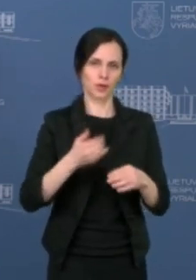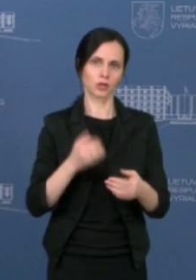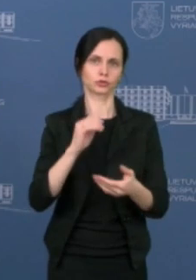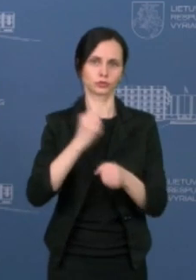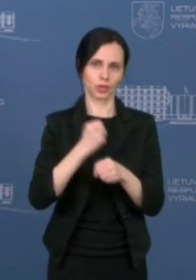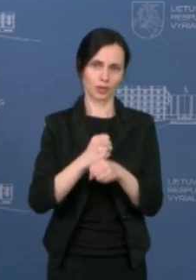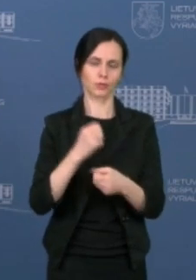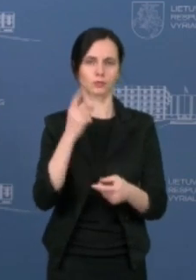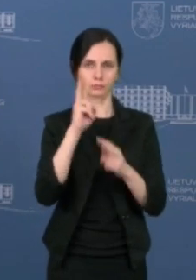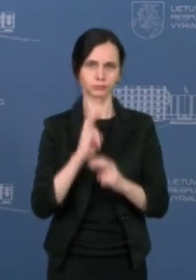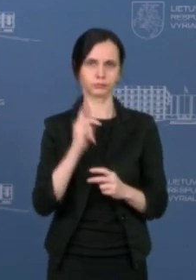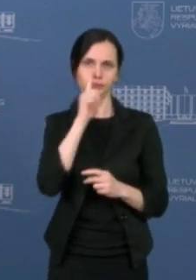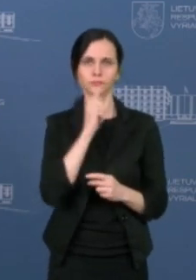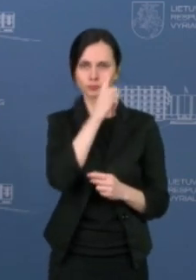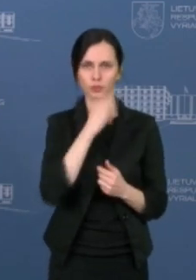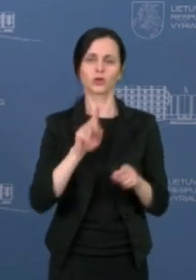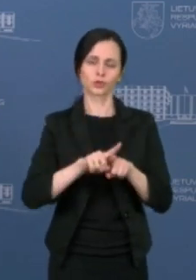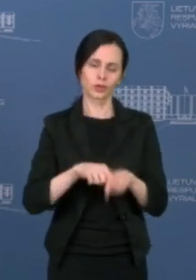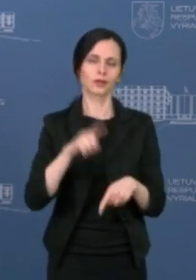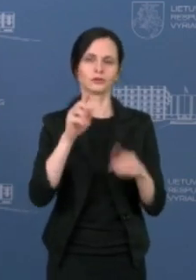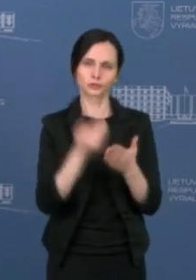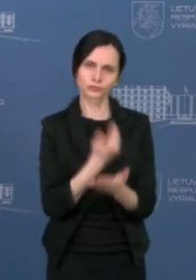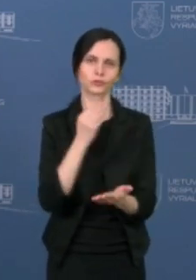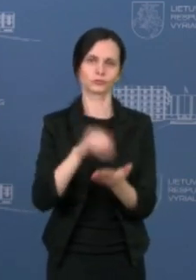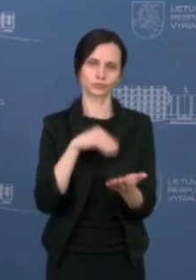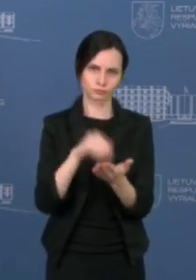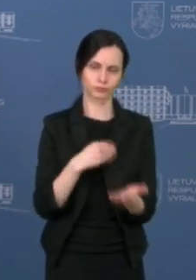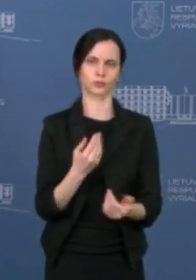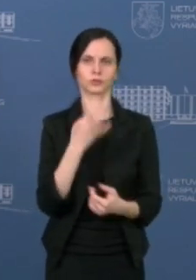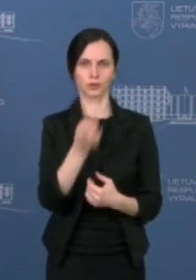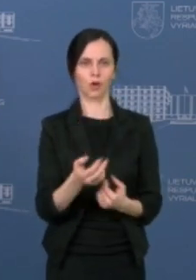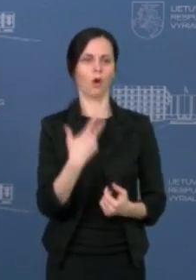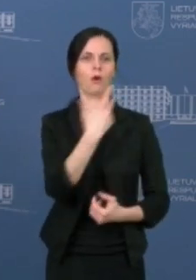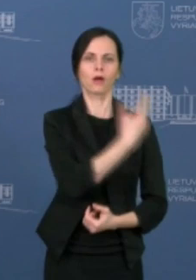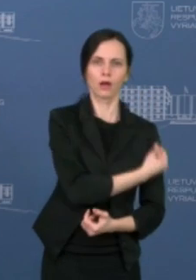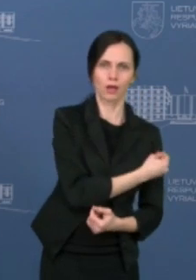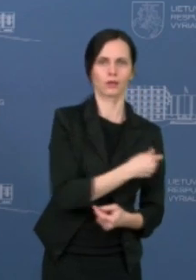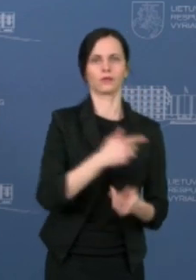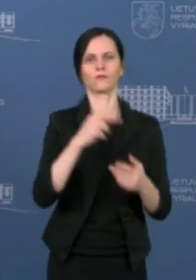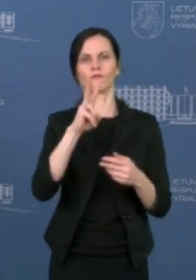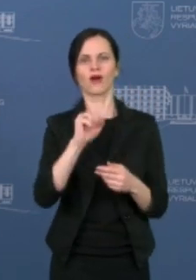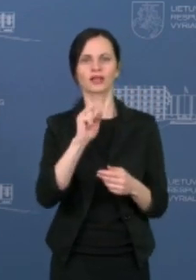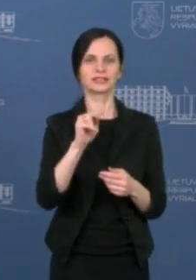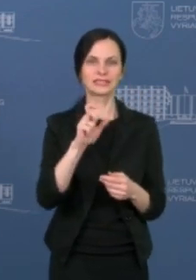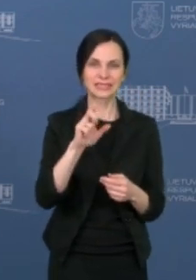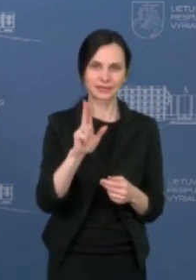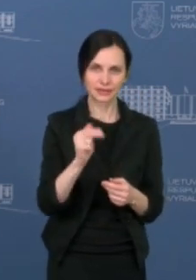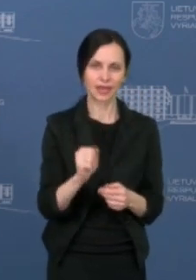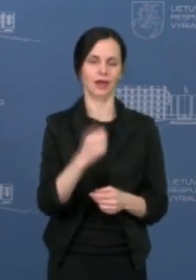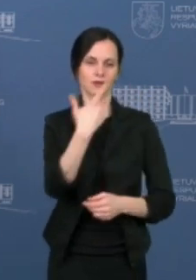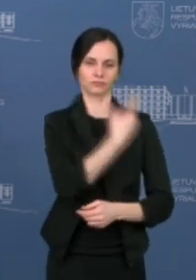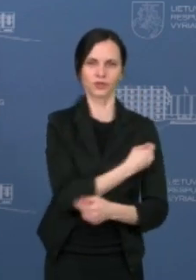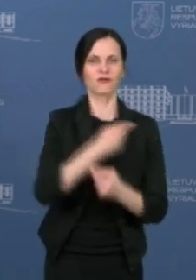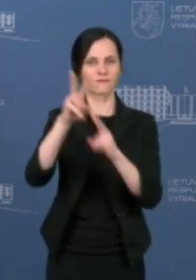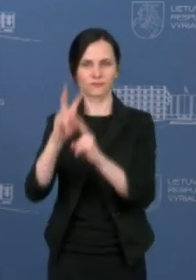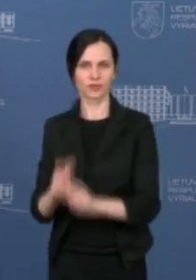akcentuoju, nes čia yra buvę ir kitose temose, kad tiek skiepai, tiek vakcinos, kokį norime žodį, vartokime ir visi